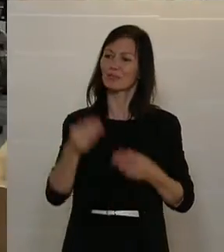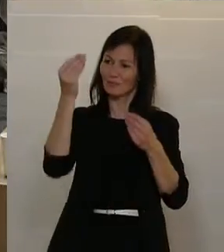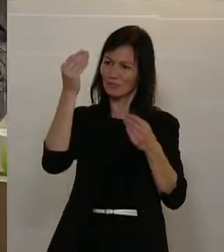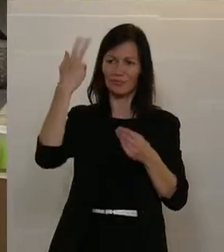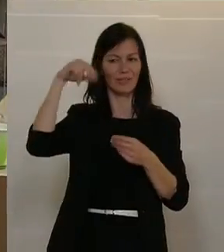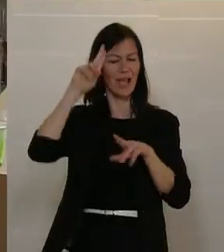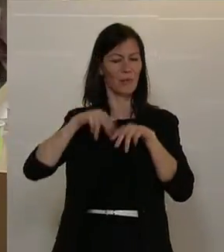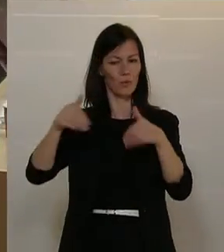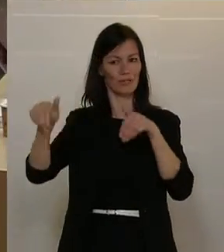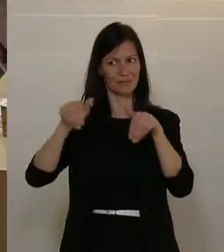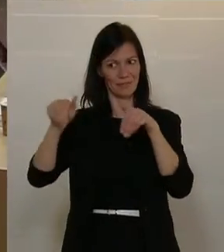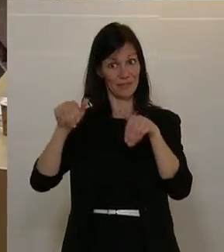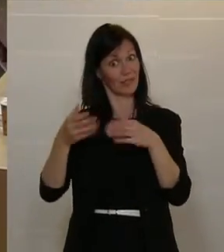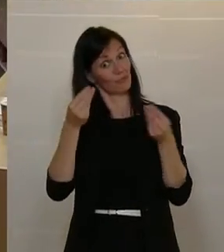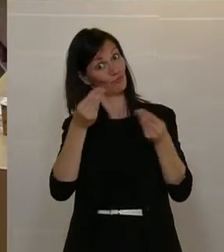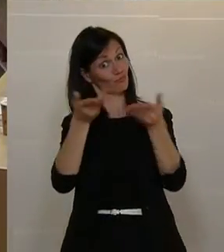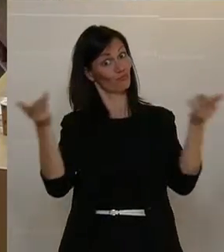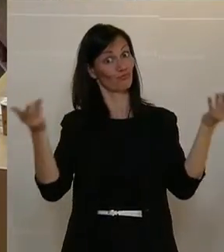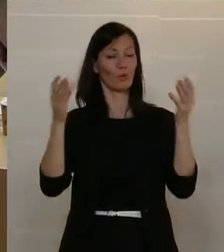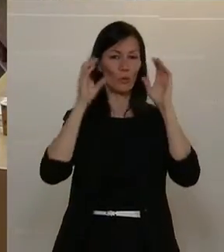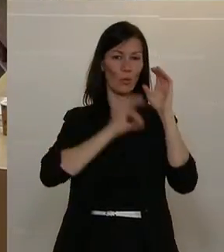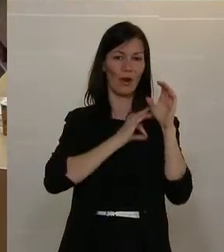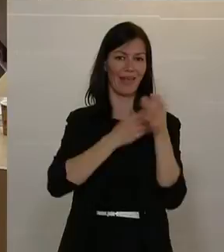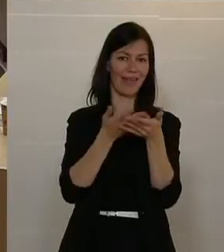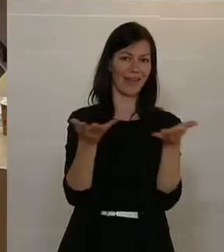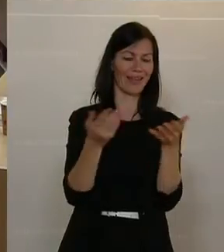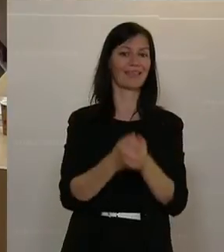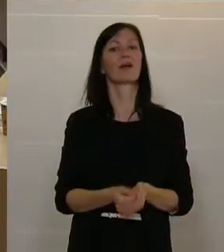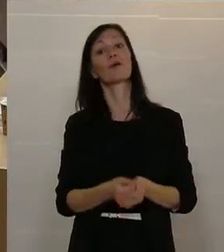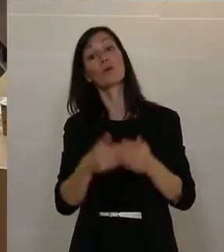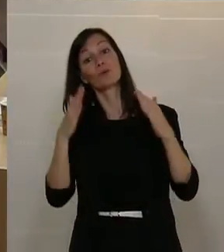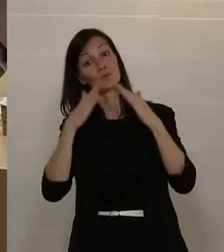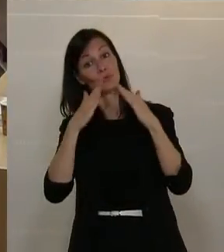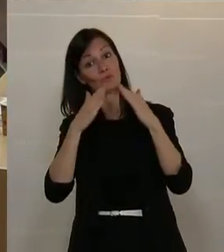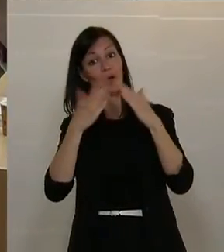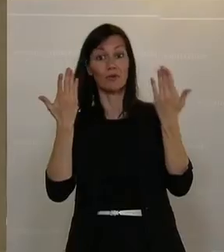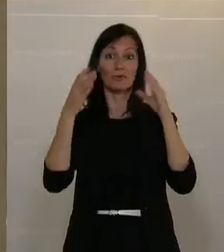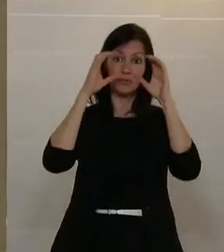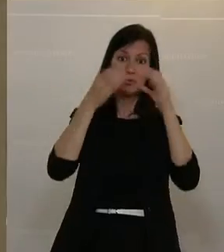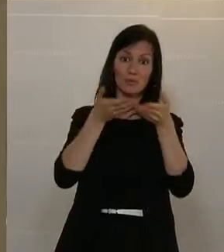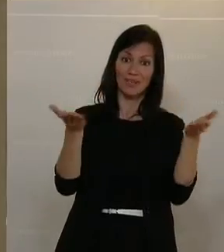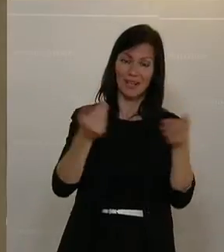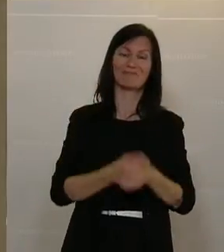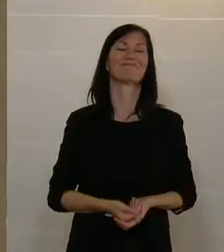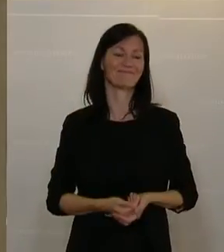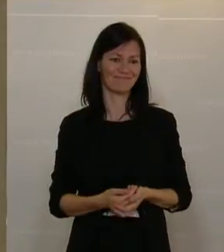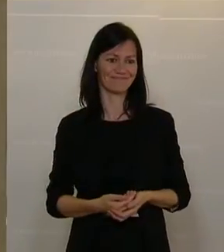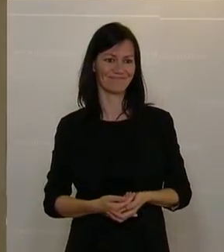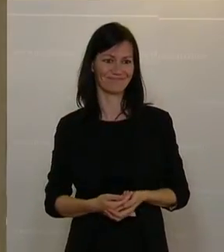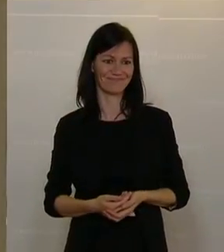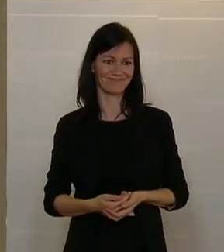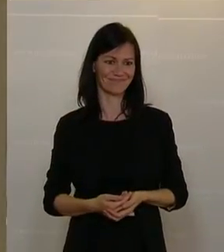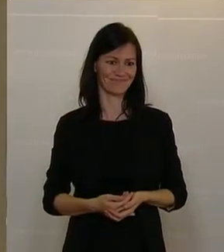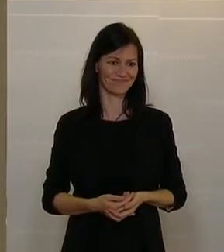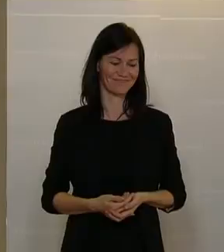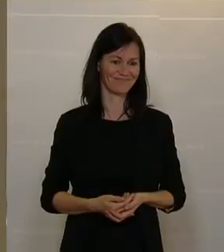Bundesminister, geschätzte Kolleginnen und Kollegen, Zuseherinnen und Zuseher zu Hause an den Bildschirmen. Das Thema ist ein, sag